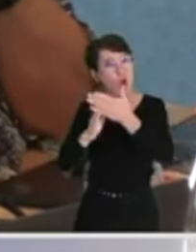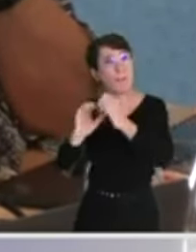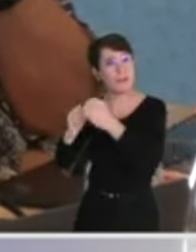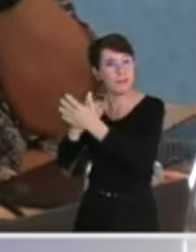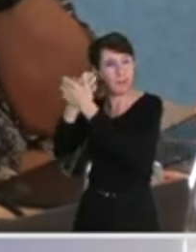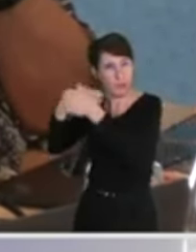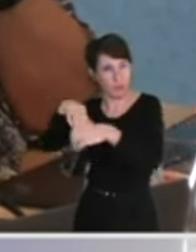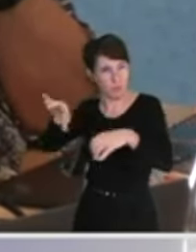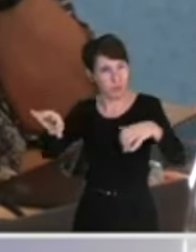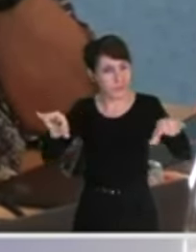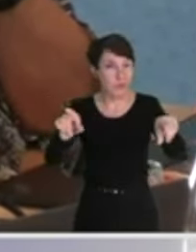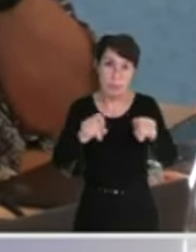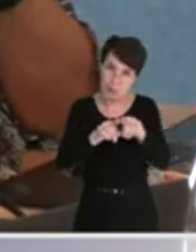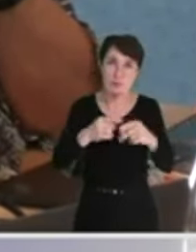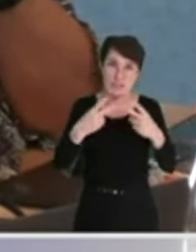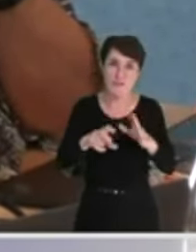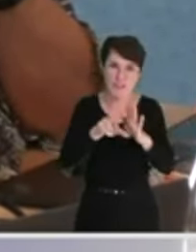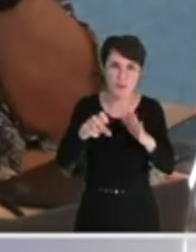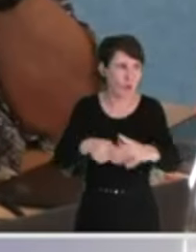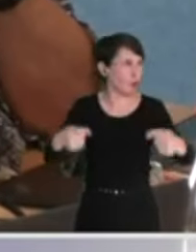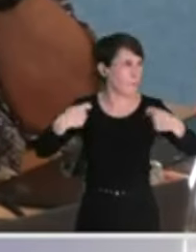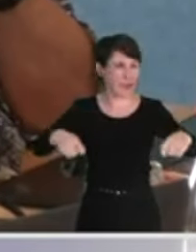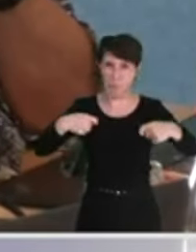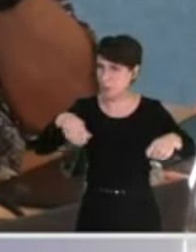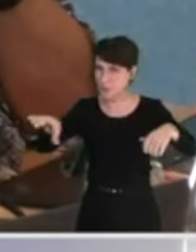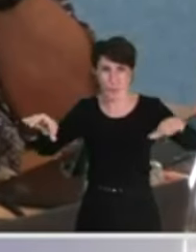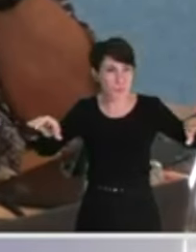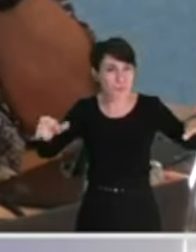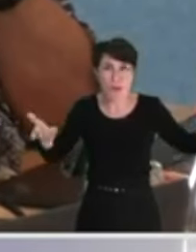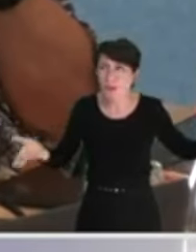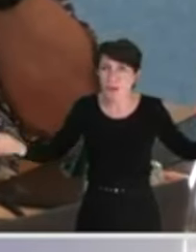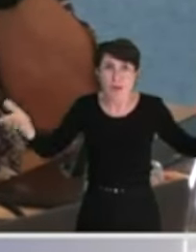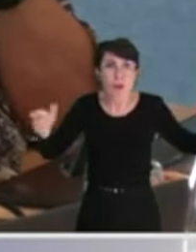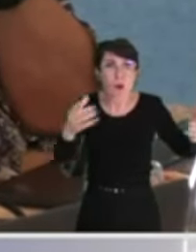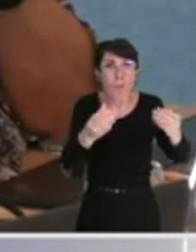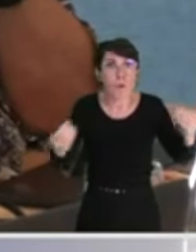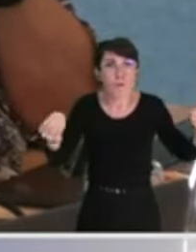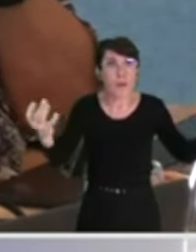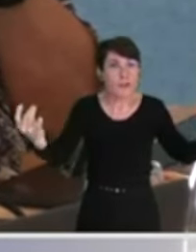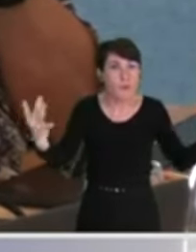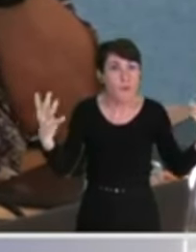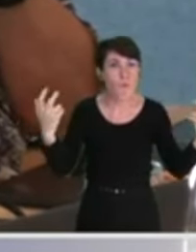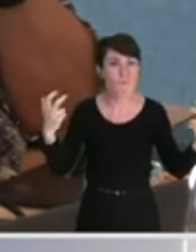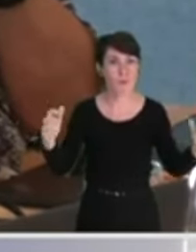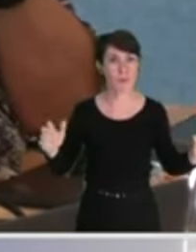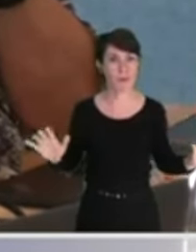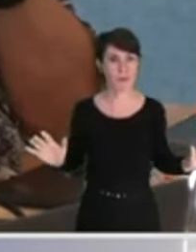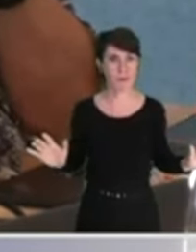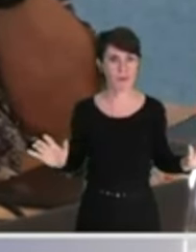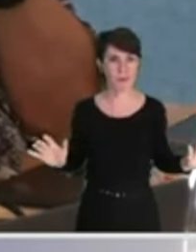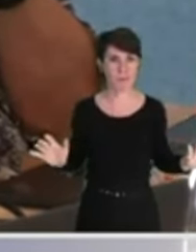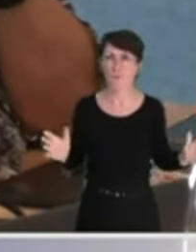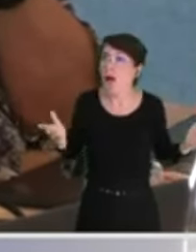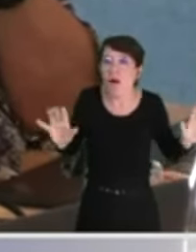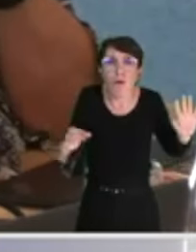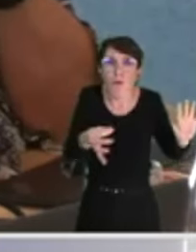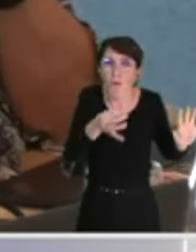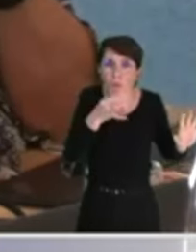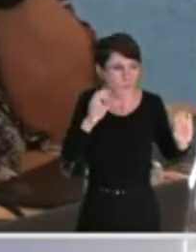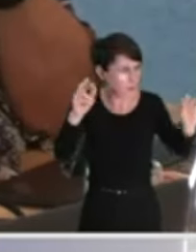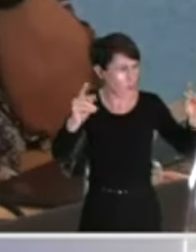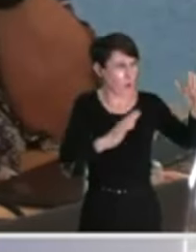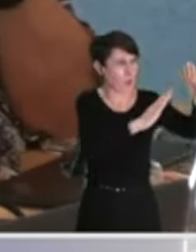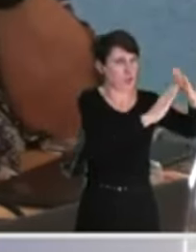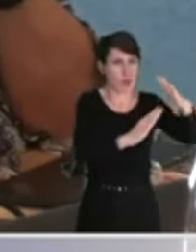partie à la charge de la ville. Et sur tous ces sujets-là, vous pourriez parfaitement faire des économies,